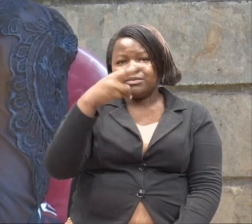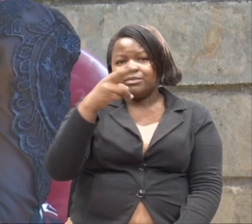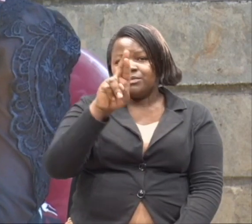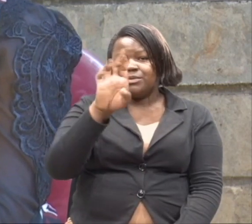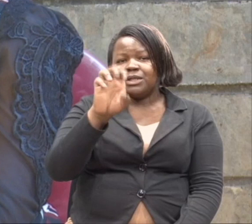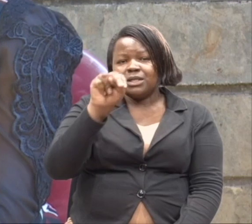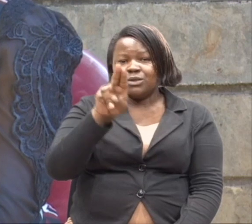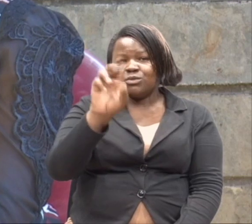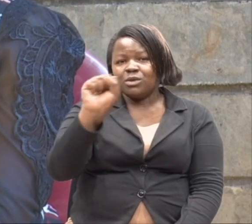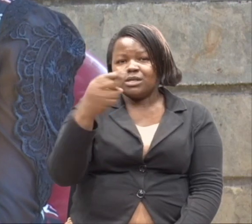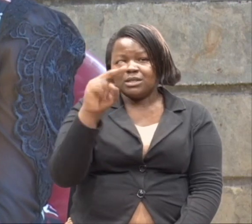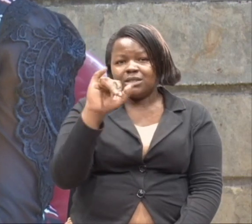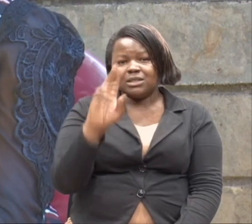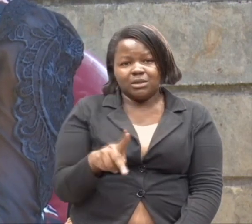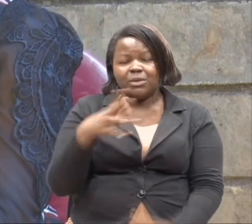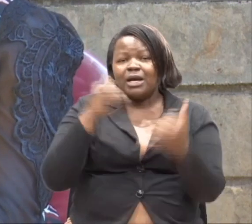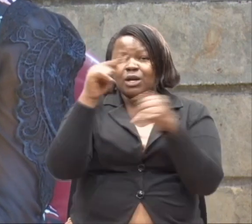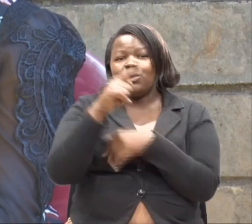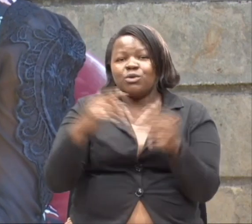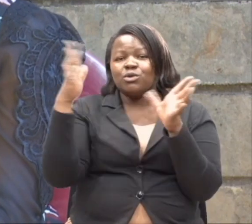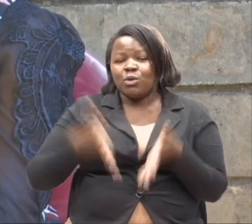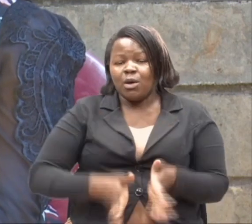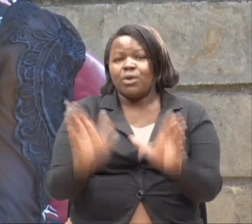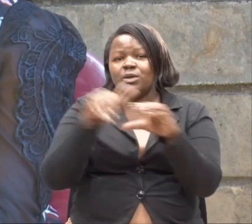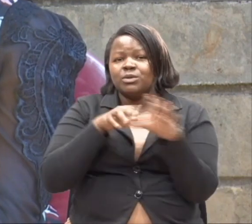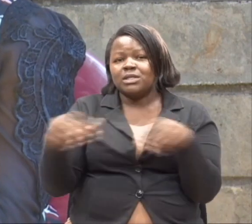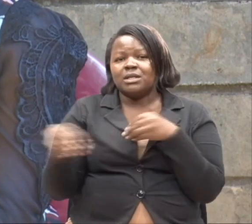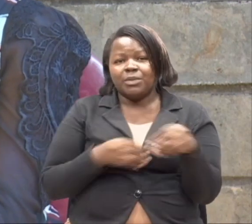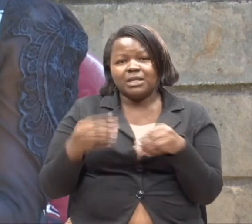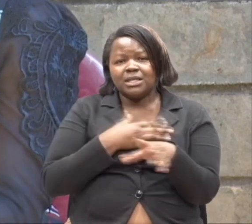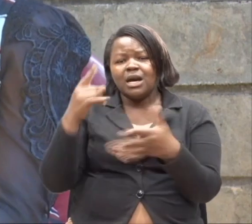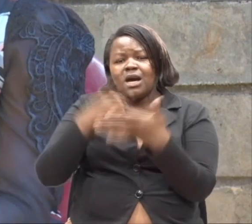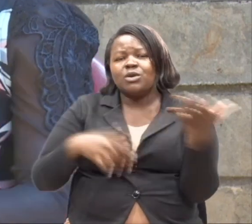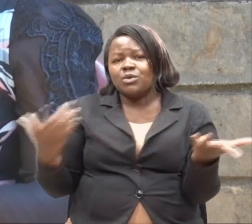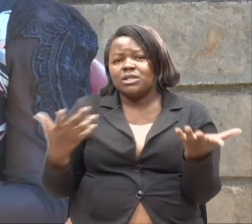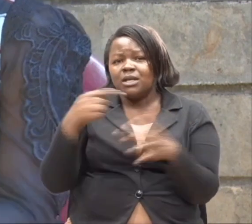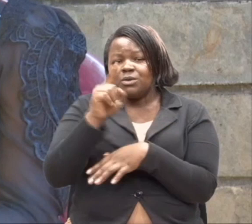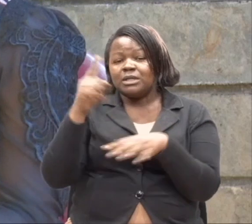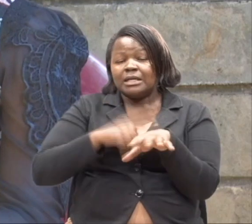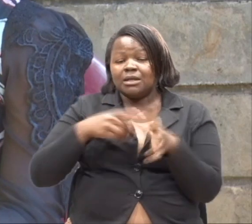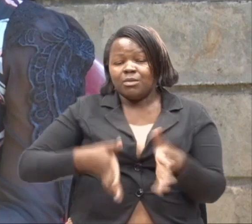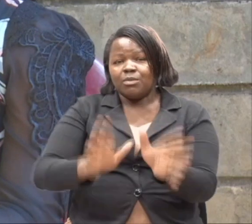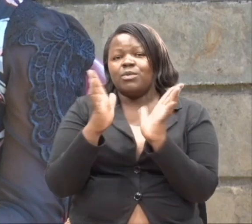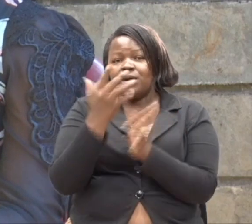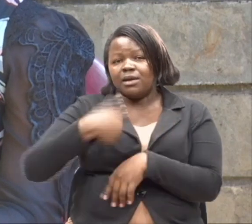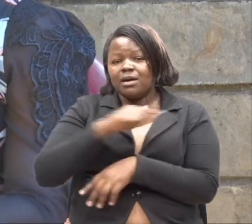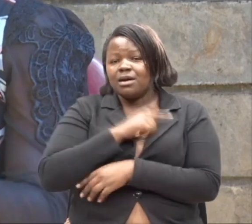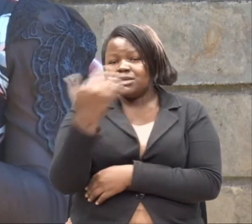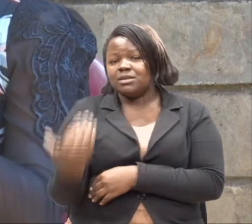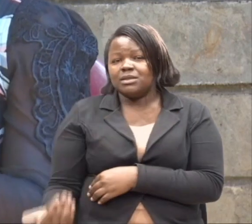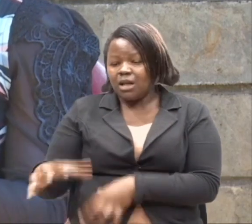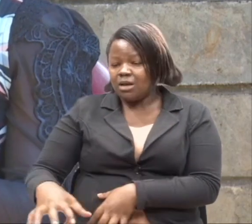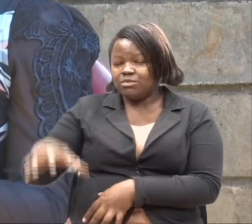wewe ni intu mwenye ulemavu. You were born with this. Yes. And what was like, tunapo zaliwa sisi kama watoto wa dogo,